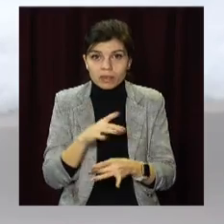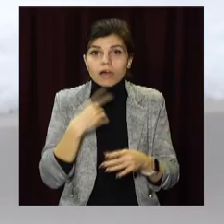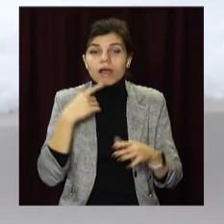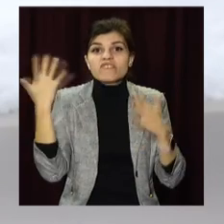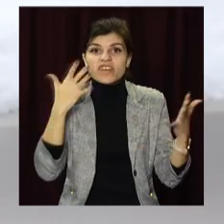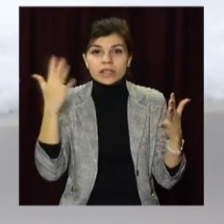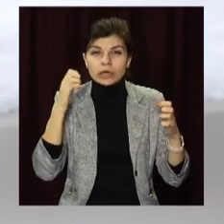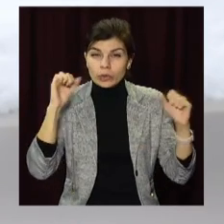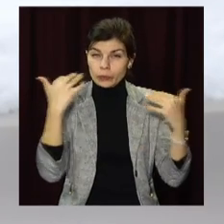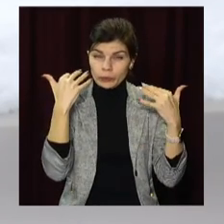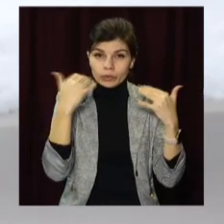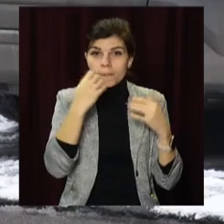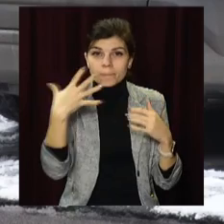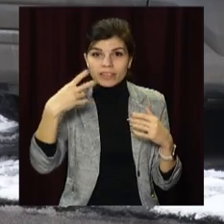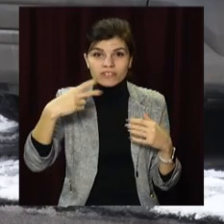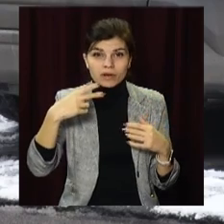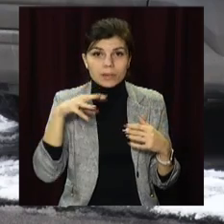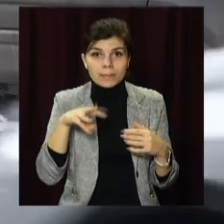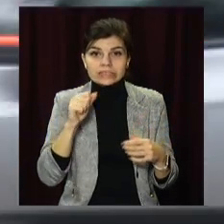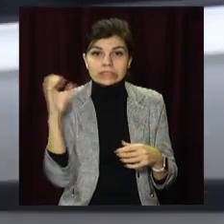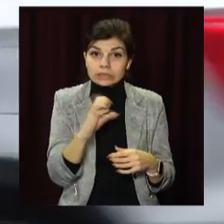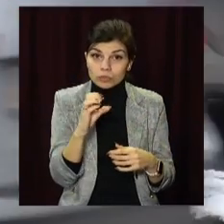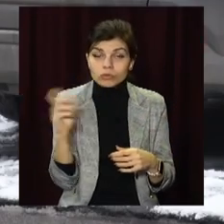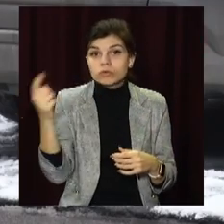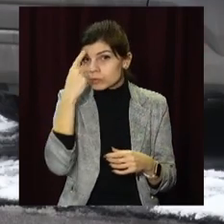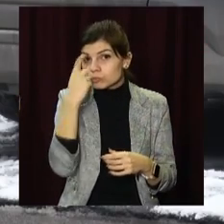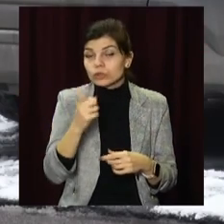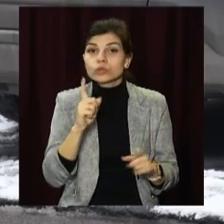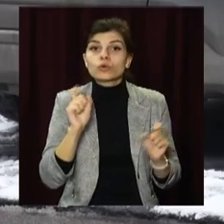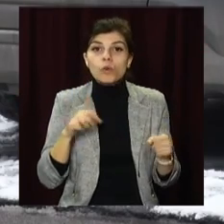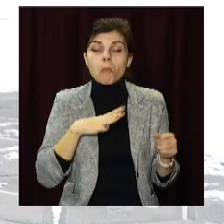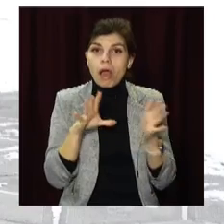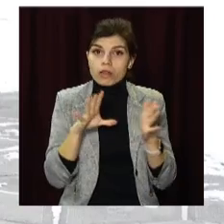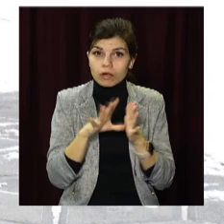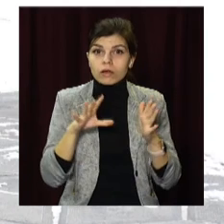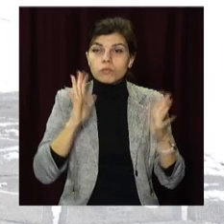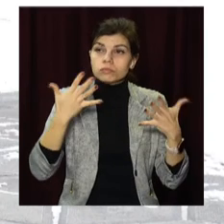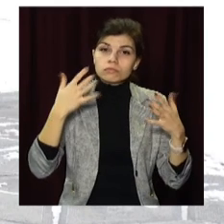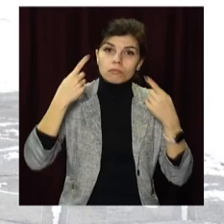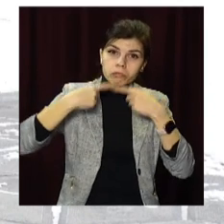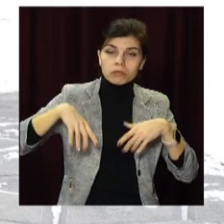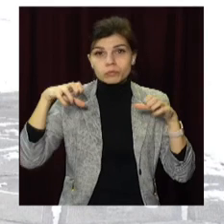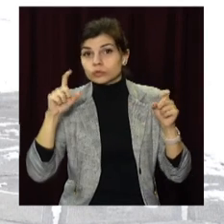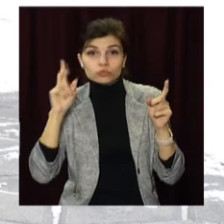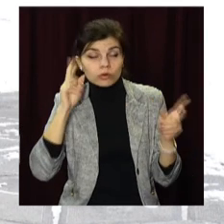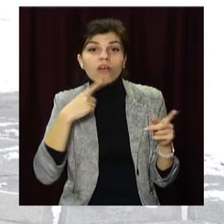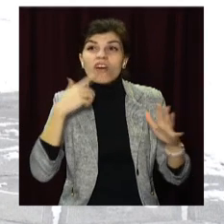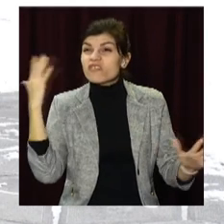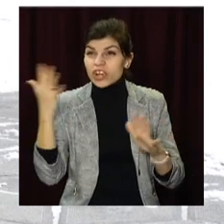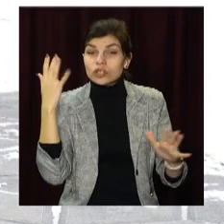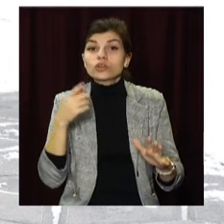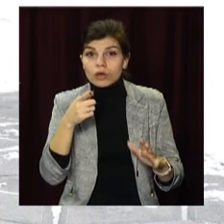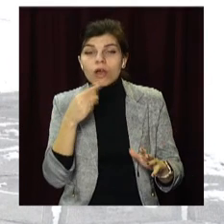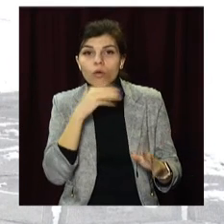до 15-20 метрів за секунду. Мешканців області попереджають про можливі перебої з електрикою та рухом транспорту. Радять у вітряну